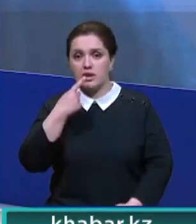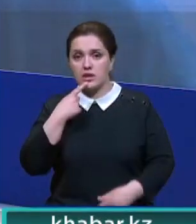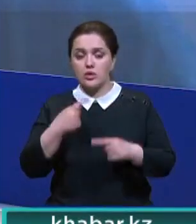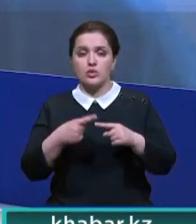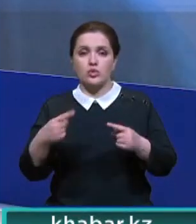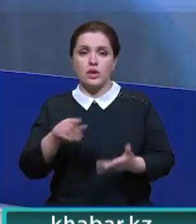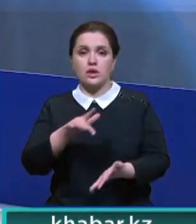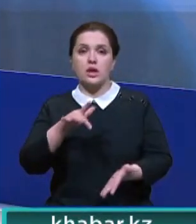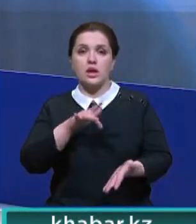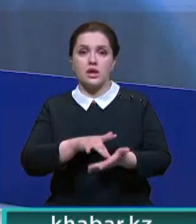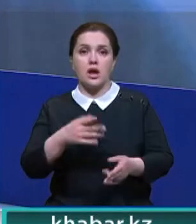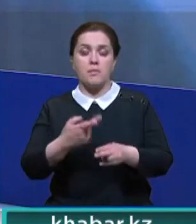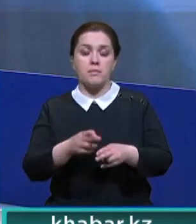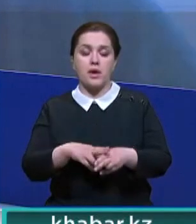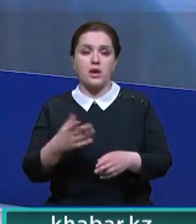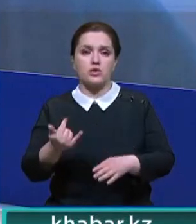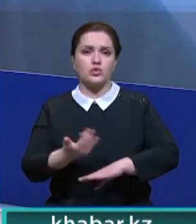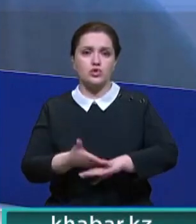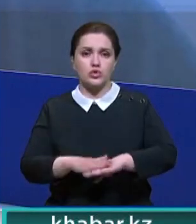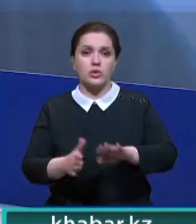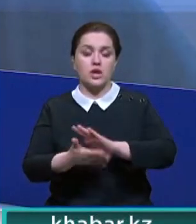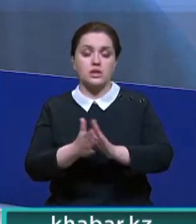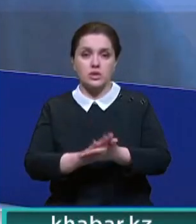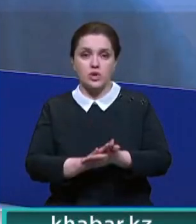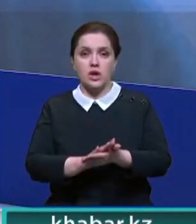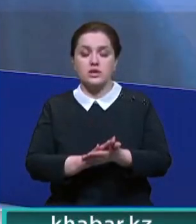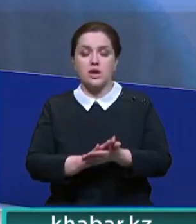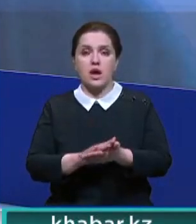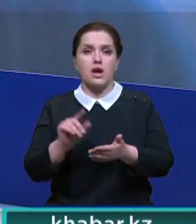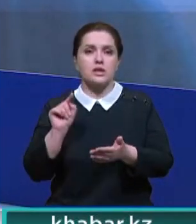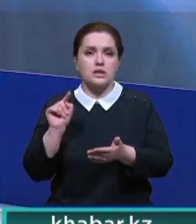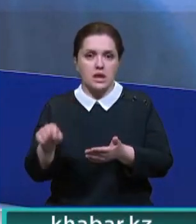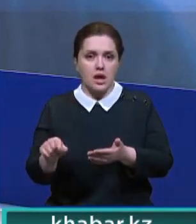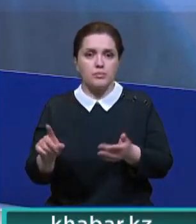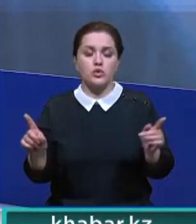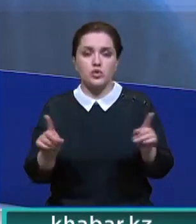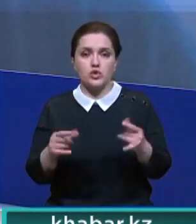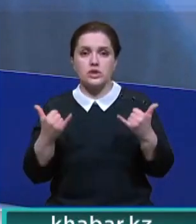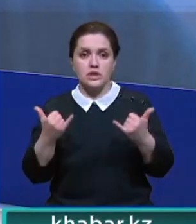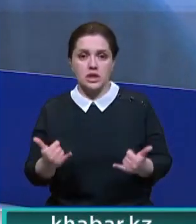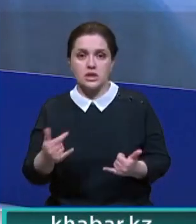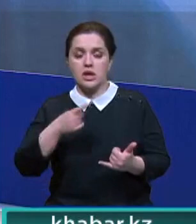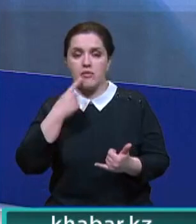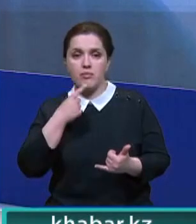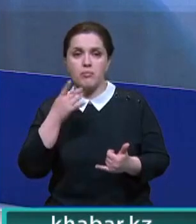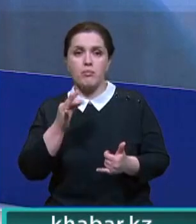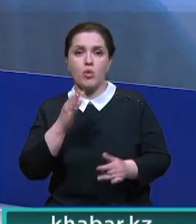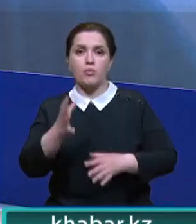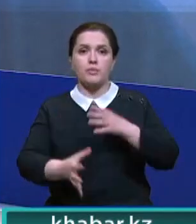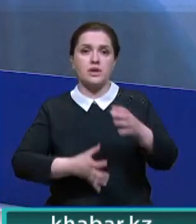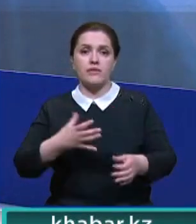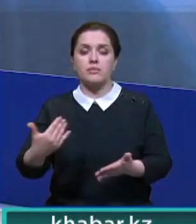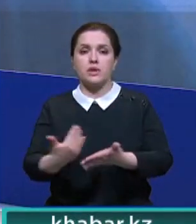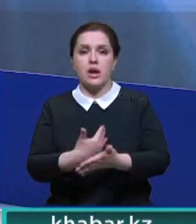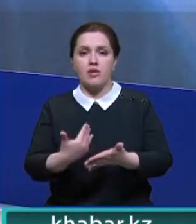штатах, где катастрофическая ситуация сейчас, вот там то, что сейчас говорят по мировым новостям и то,